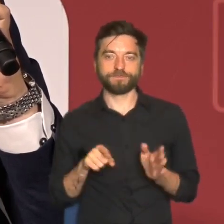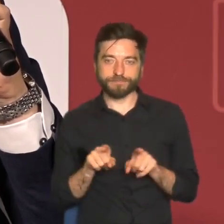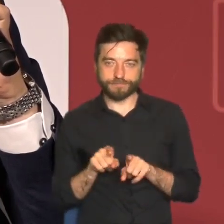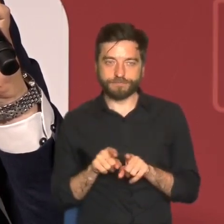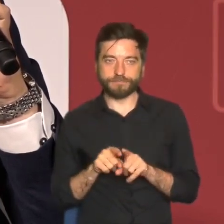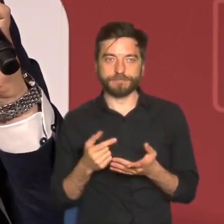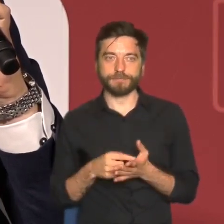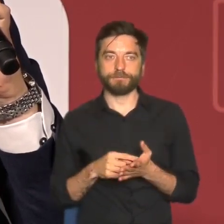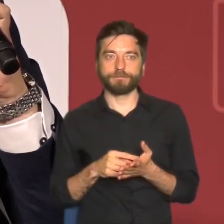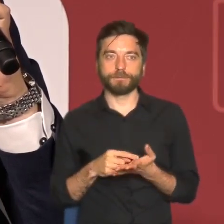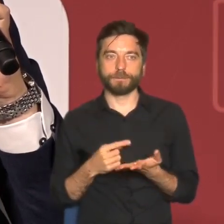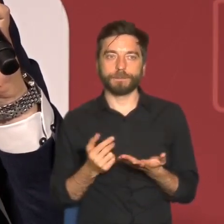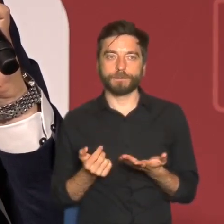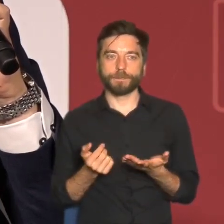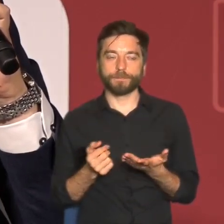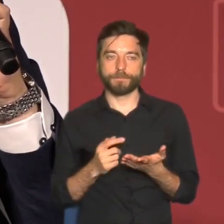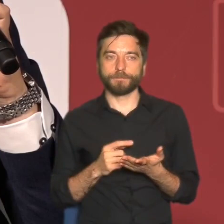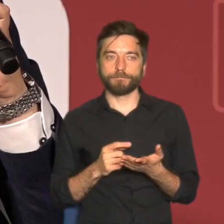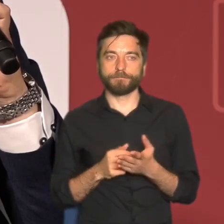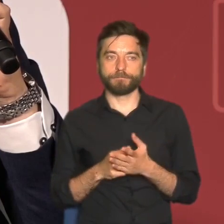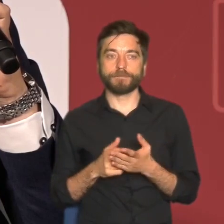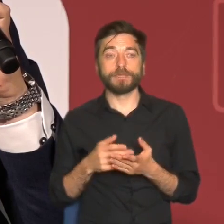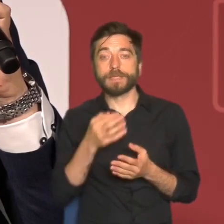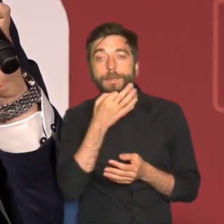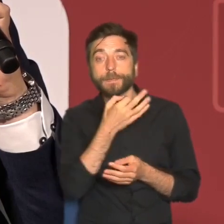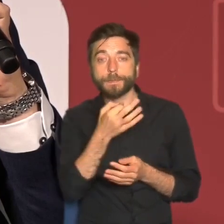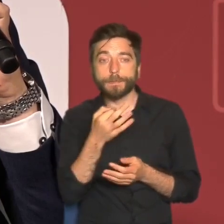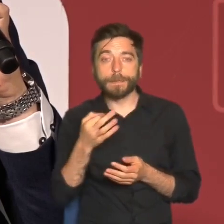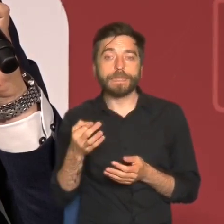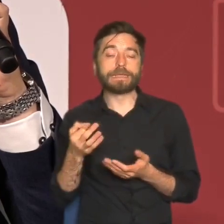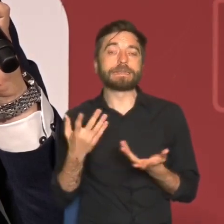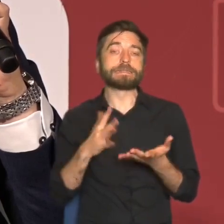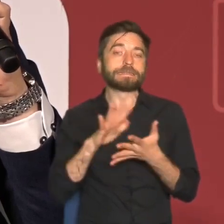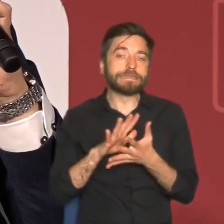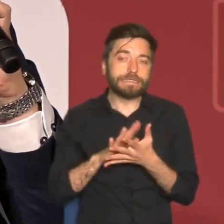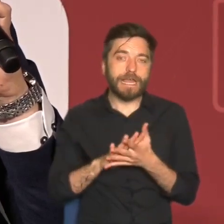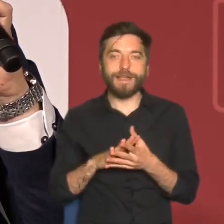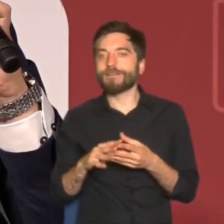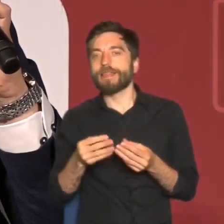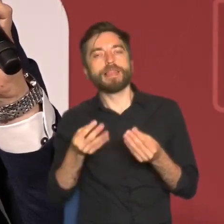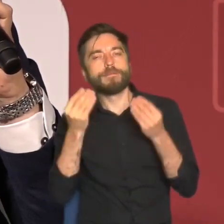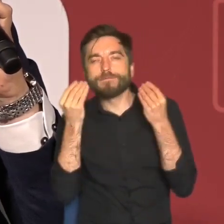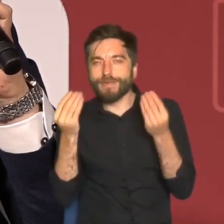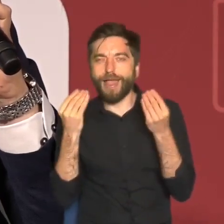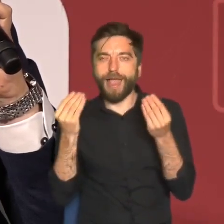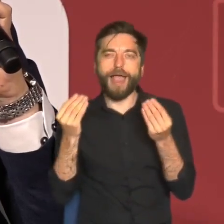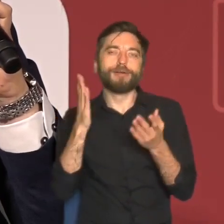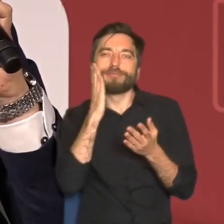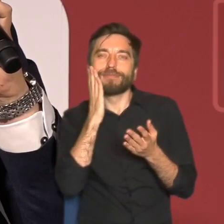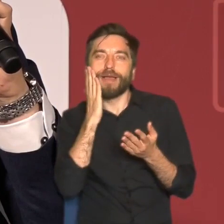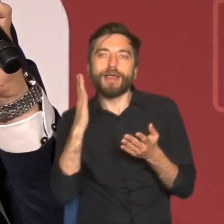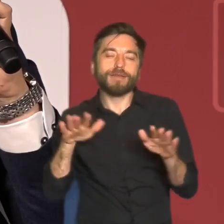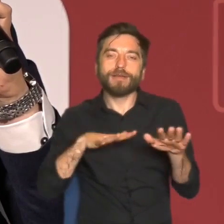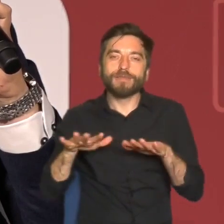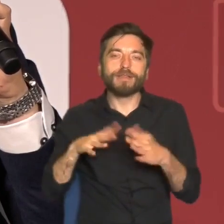wspomniałem w ogóle kwestia jakby wypytywanie się o pewne cechy idealnego siedliska ale nie związanego z samą